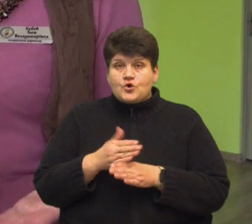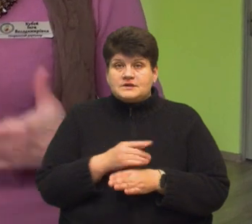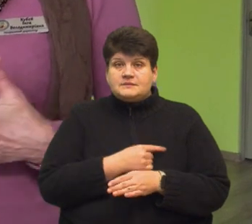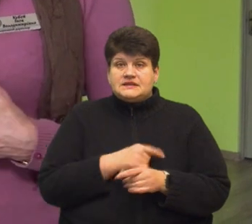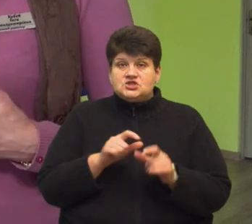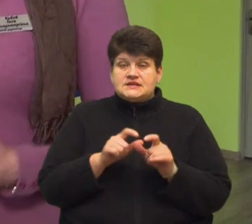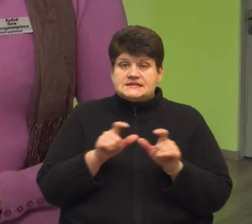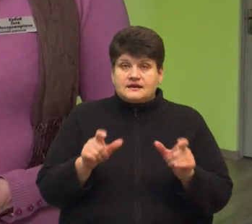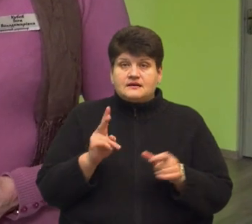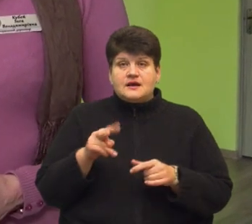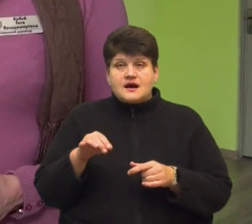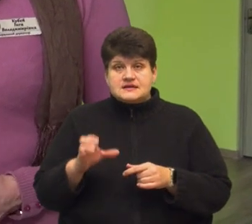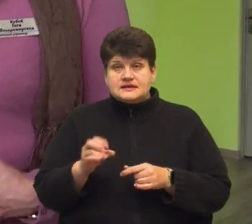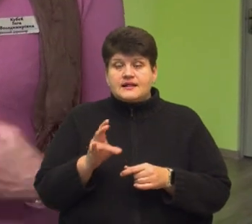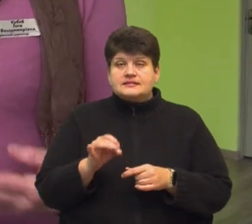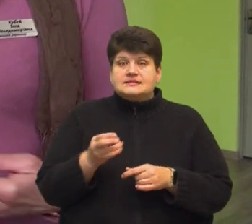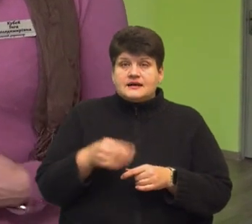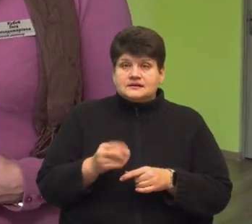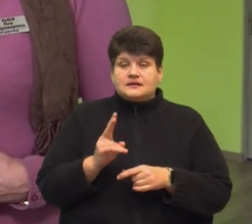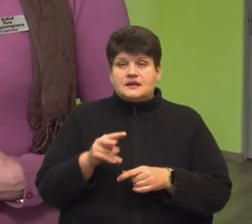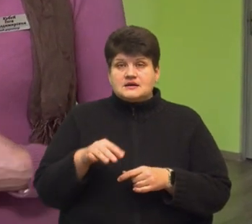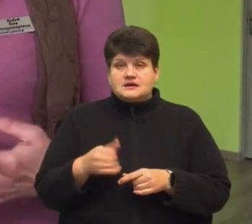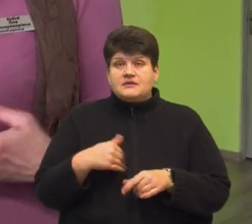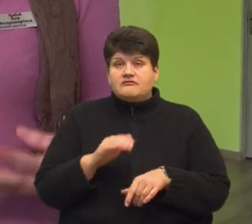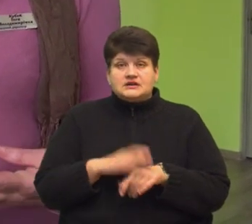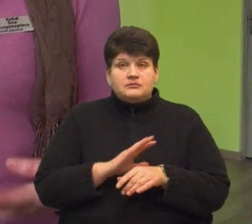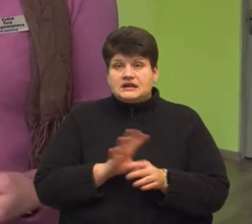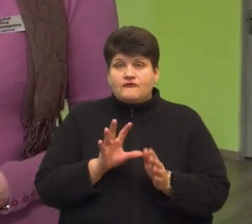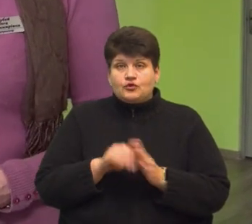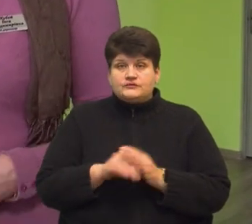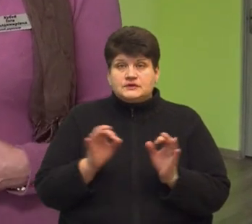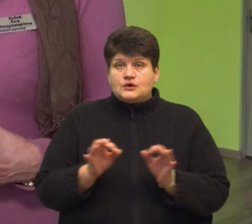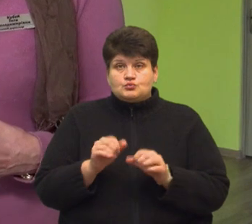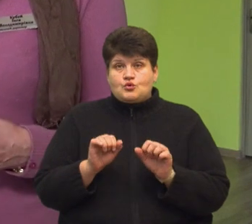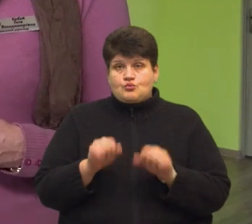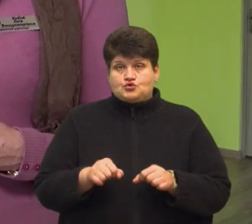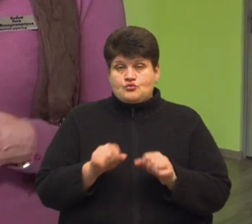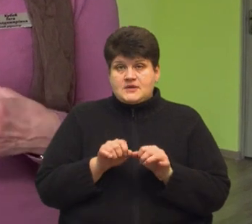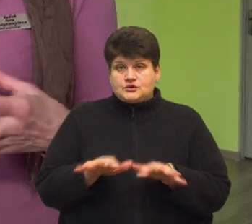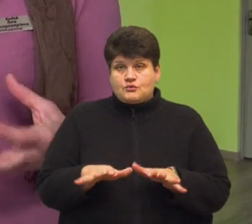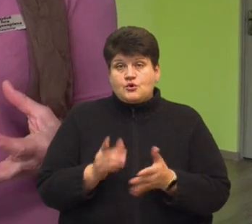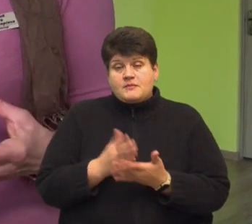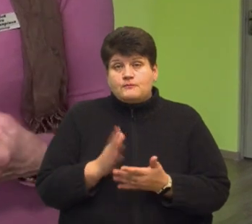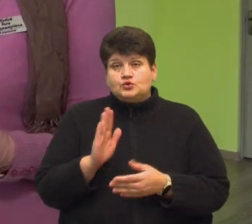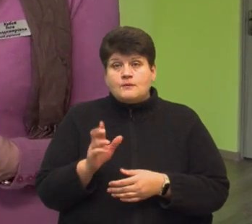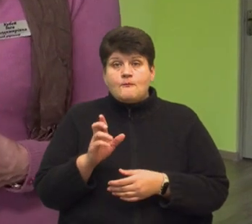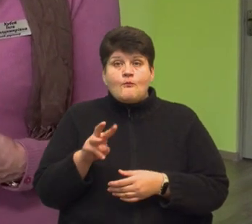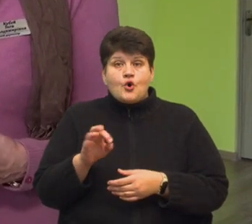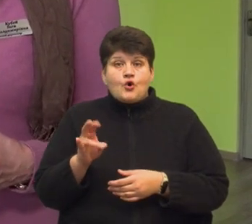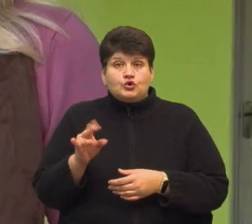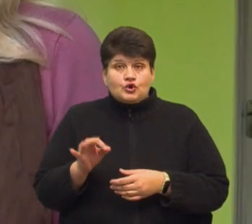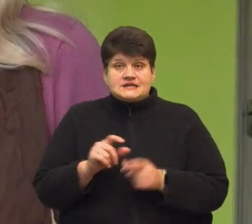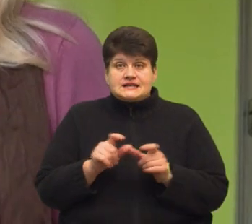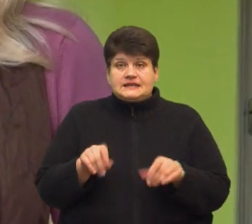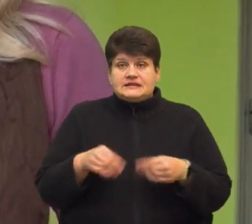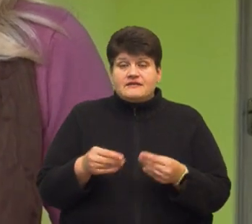закладів на кластерні, надкластерні, і фактично ми не входили в жодну спроможну мережу, тому що ми будемо монозаклад, який надавав тільки реабілітаційні